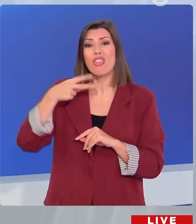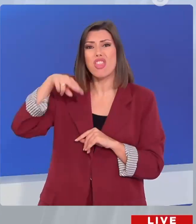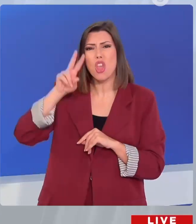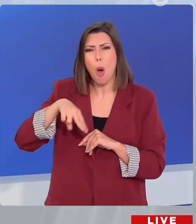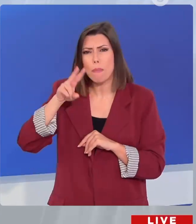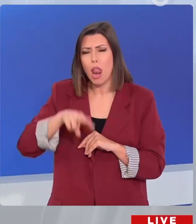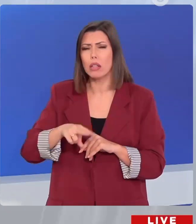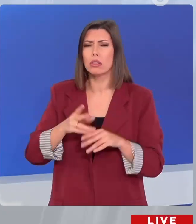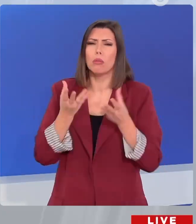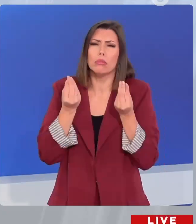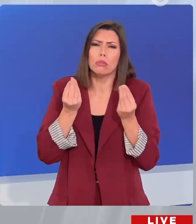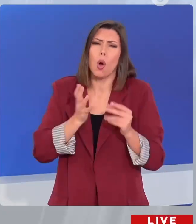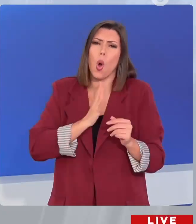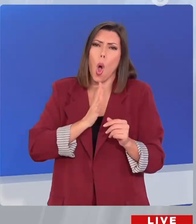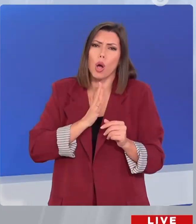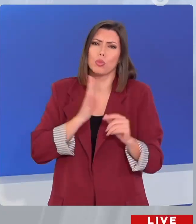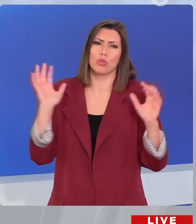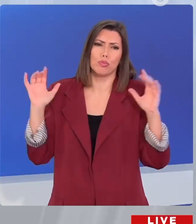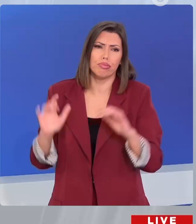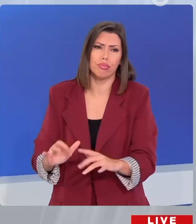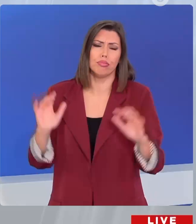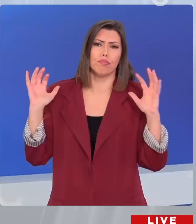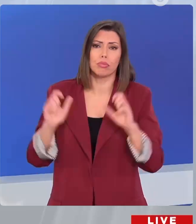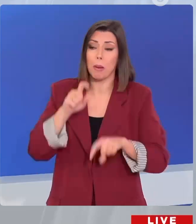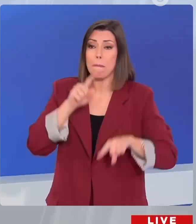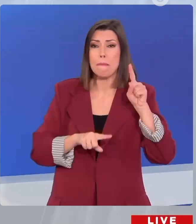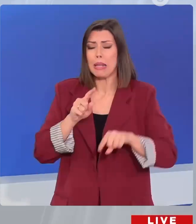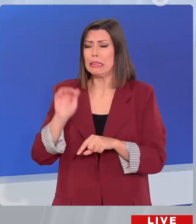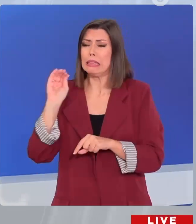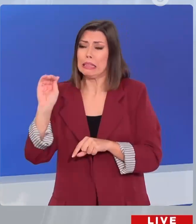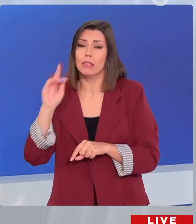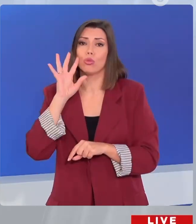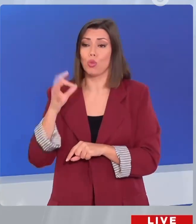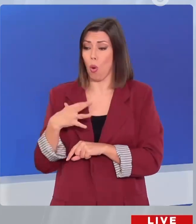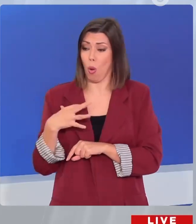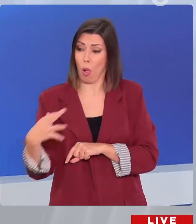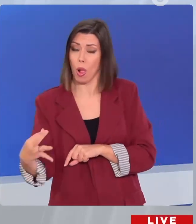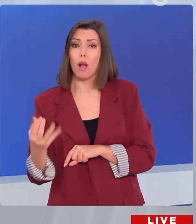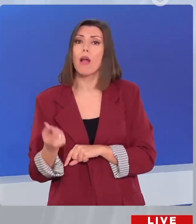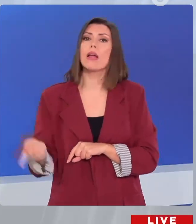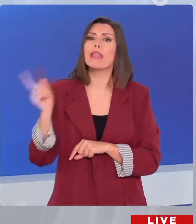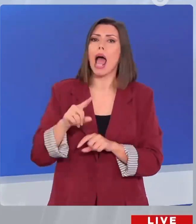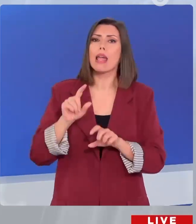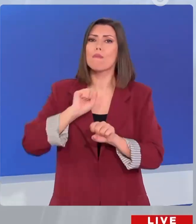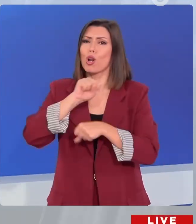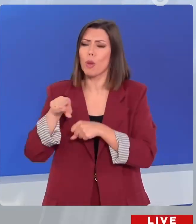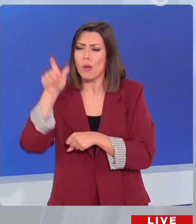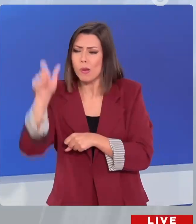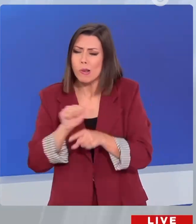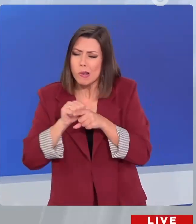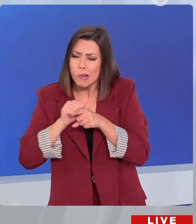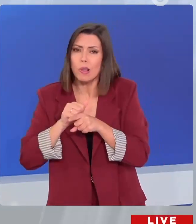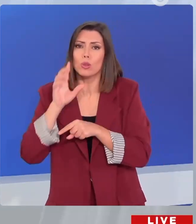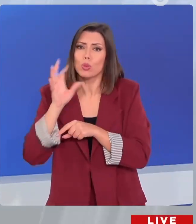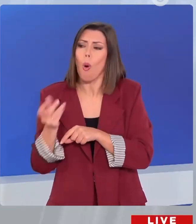people. Those angling for a job and those who are trying to influence Trump into hiring their picks. But one person has